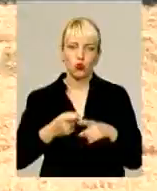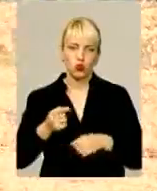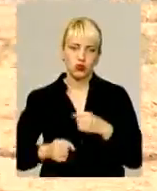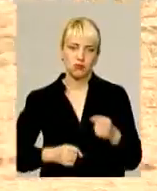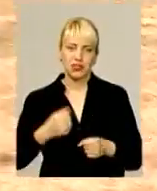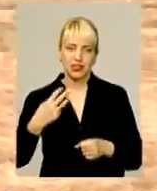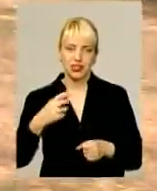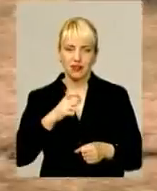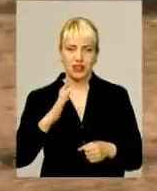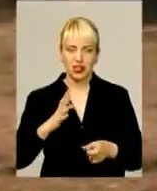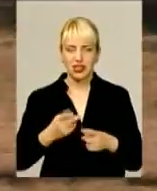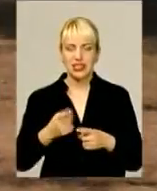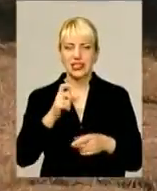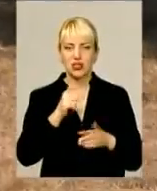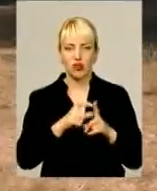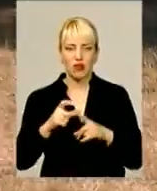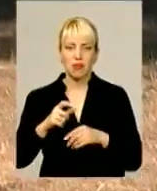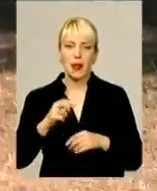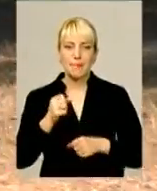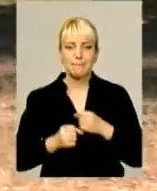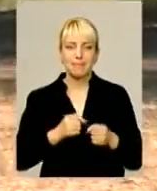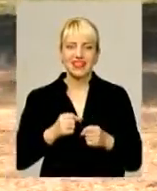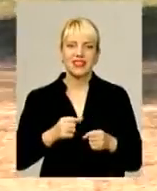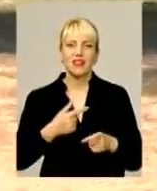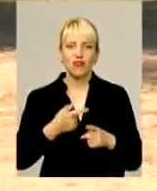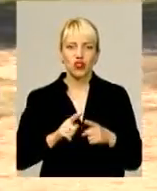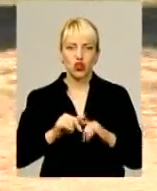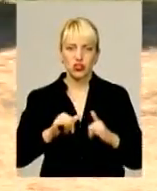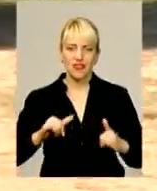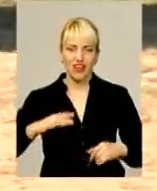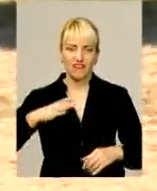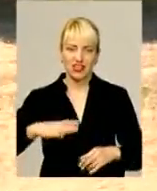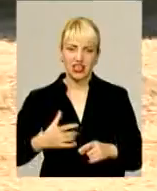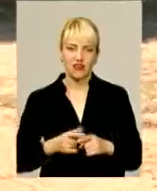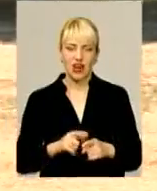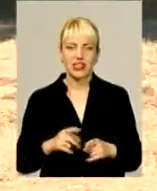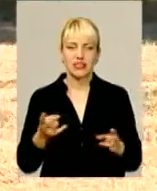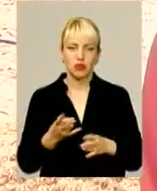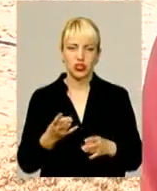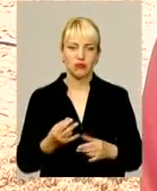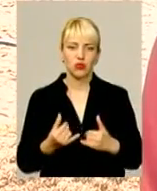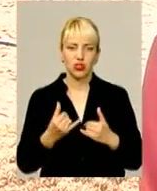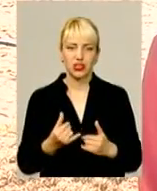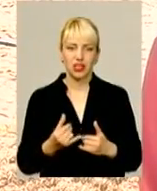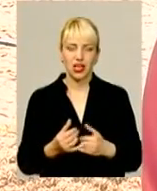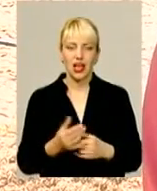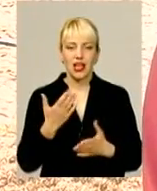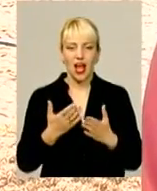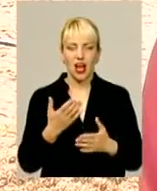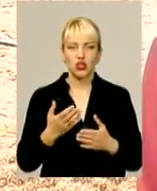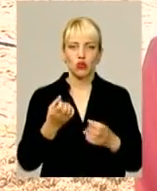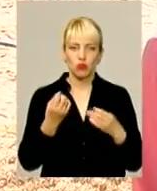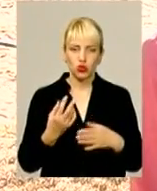наставниці з чемпіонок Юзефа Слівінської, розбиває витривалість. А її пляжникам треба мати неабияку. Якщо в класичному